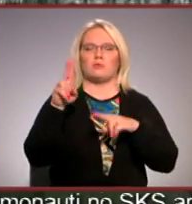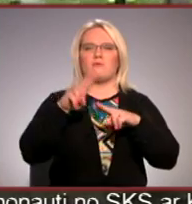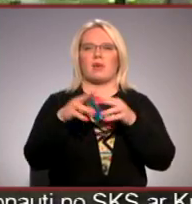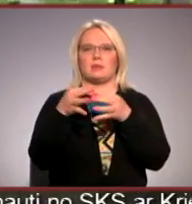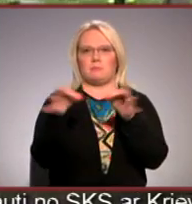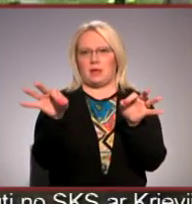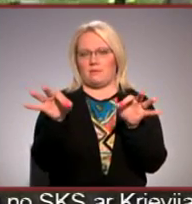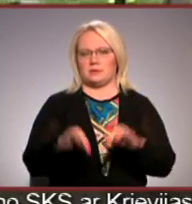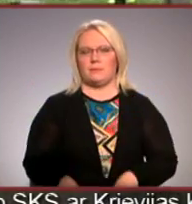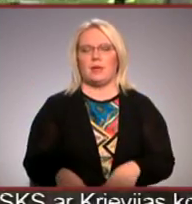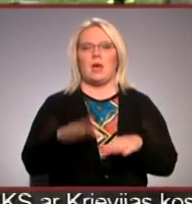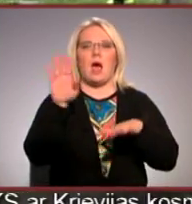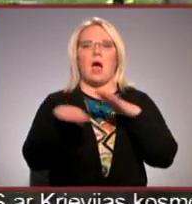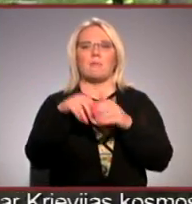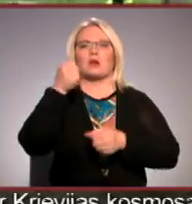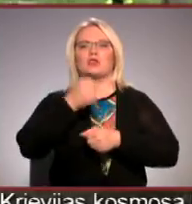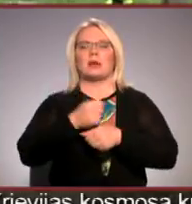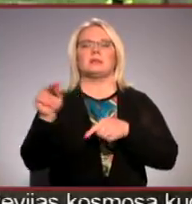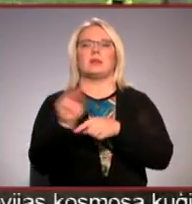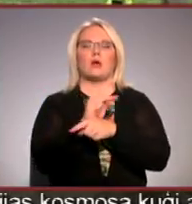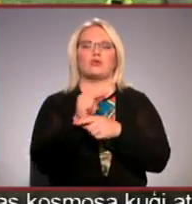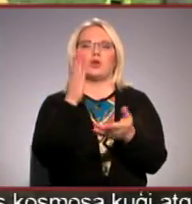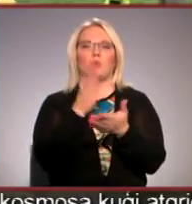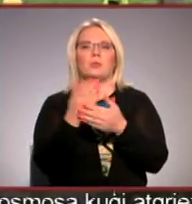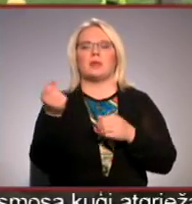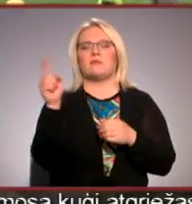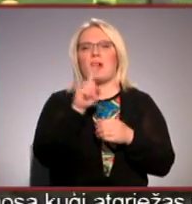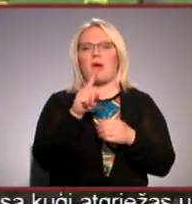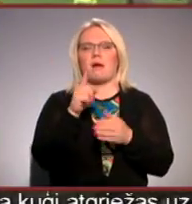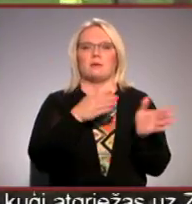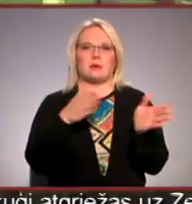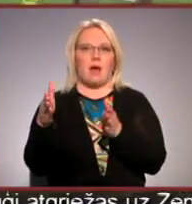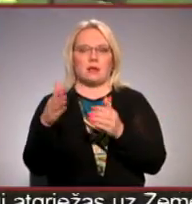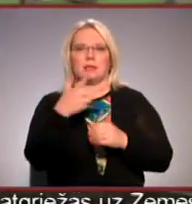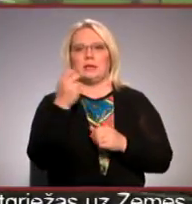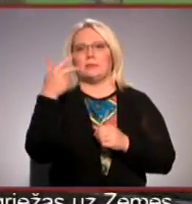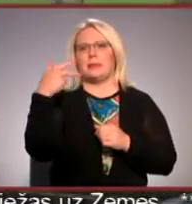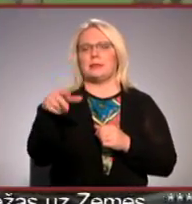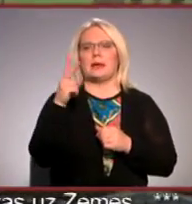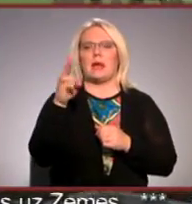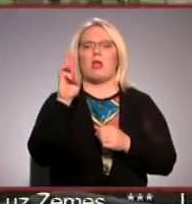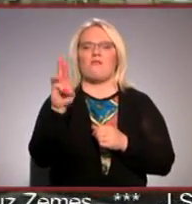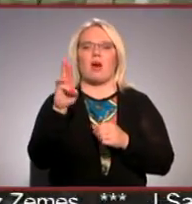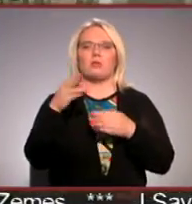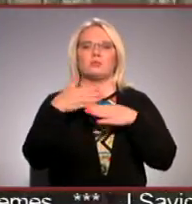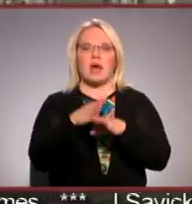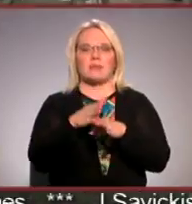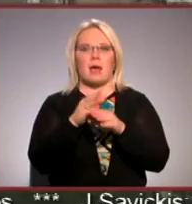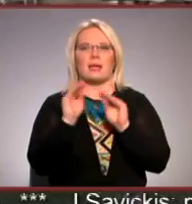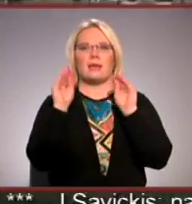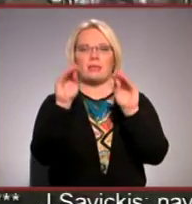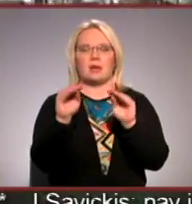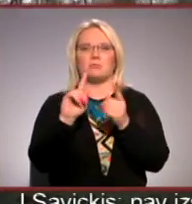būs lielākas. Apakšstacijas rekonstrukcija notiks vairākās kārtās. 330 kV sadalas ietaisas tiks